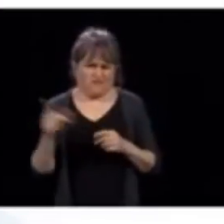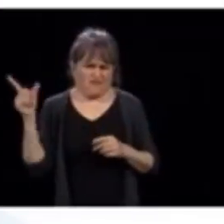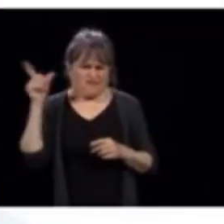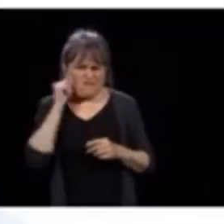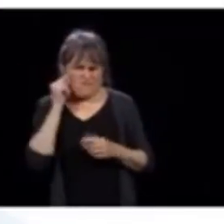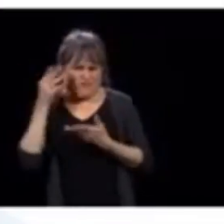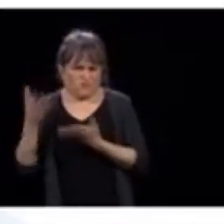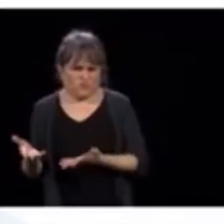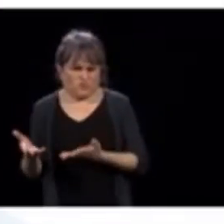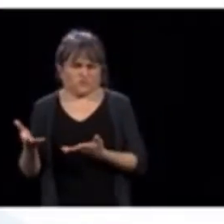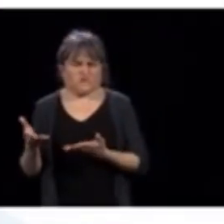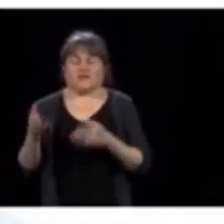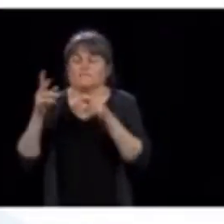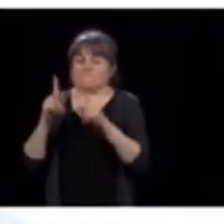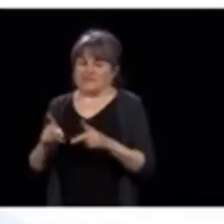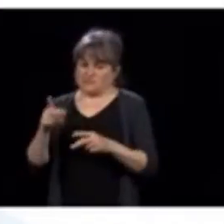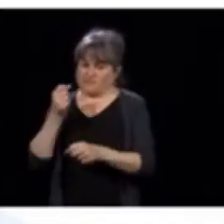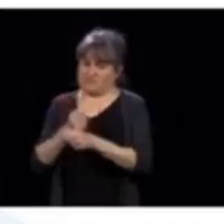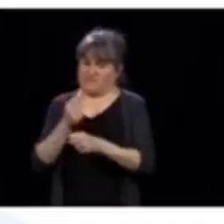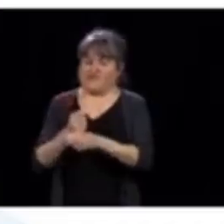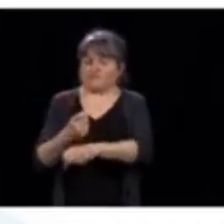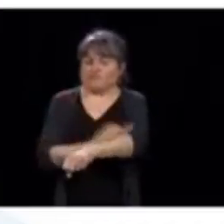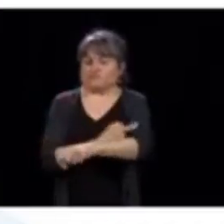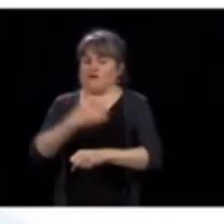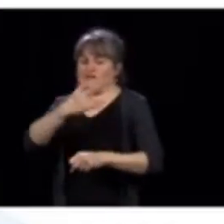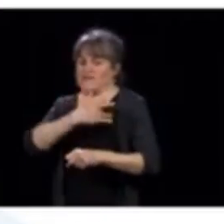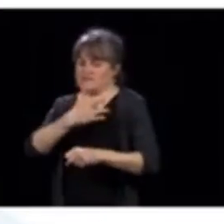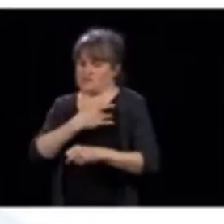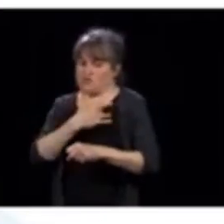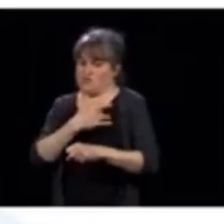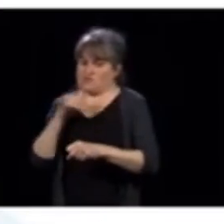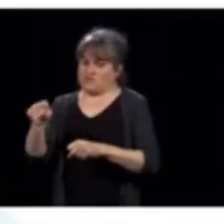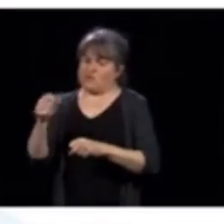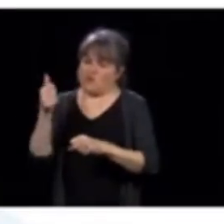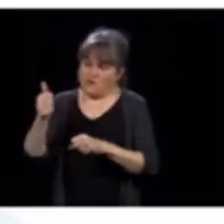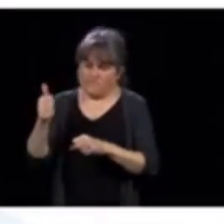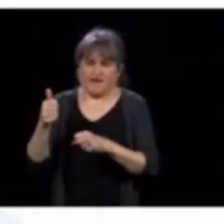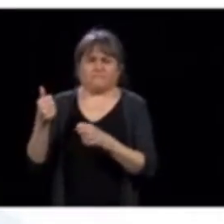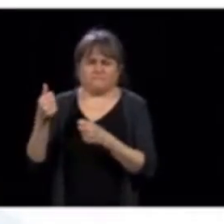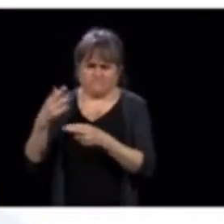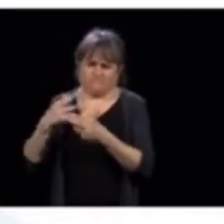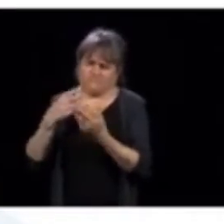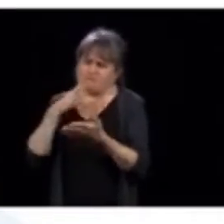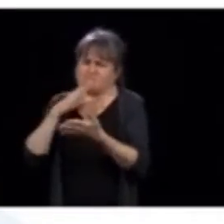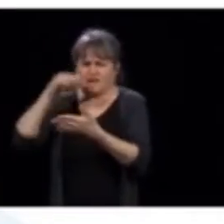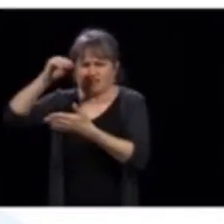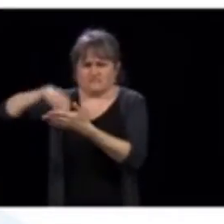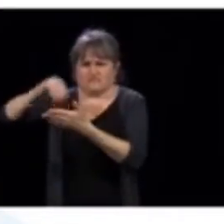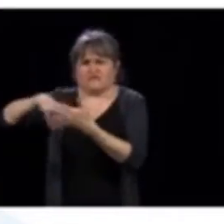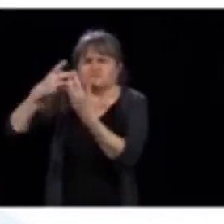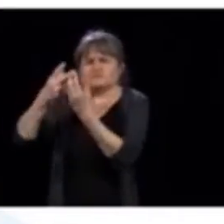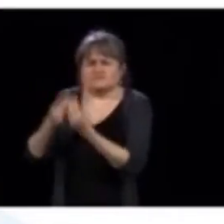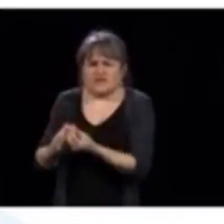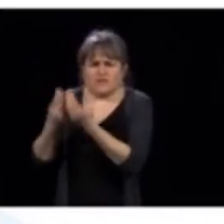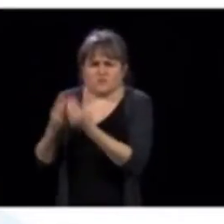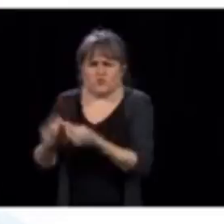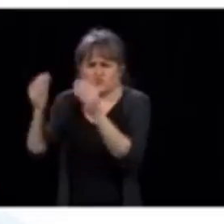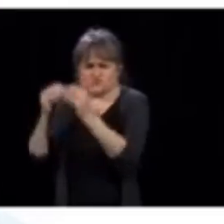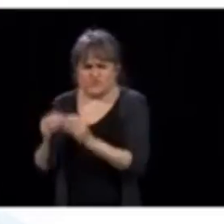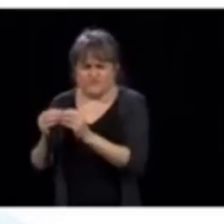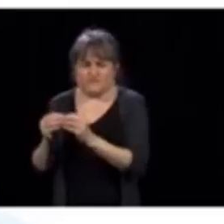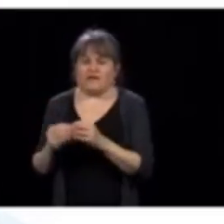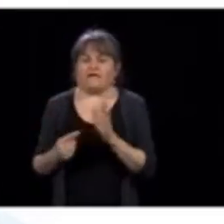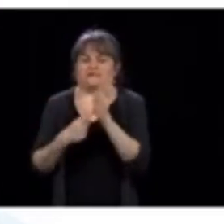compilation, qu'il des gens qui seraient donc décédés parce que des soins ne leur auraient pas été apportés. On donne l'exemple, par exemple, d'une dame dans la